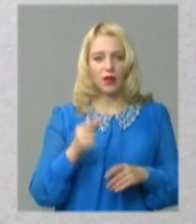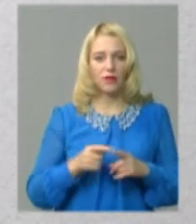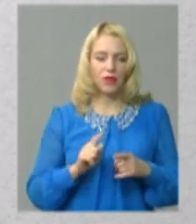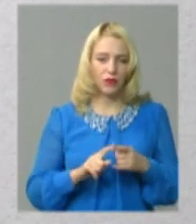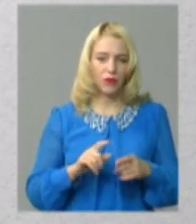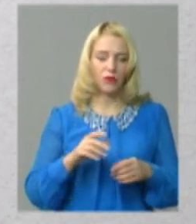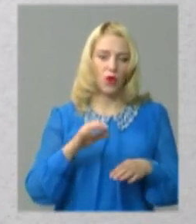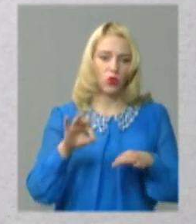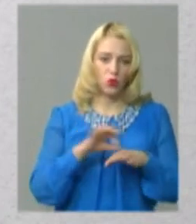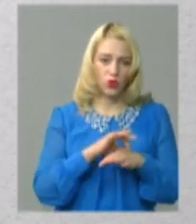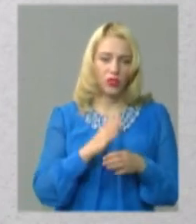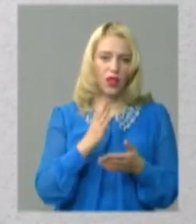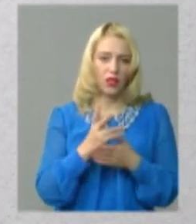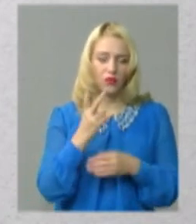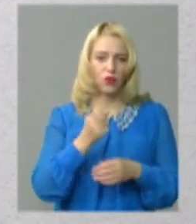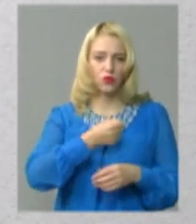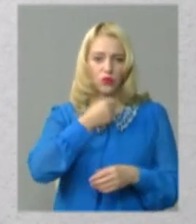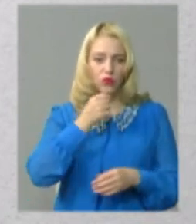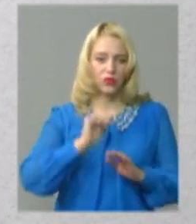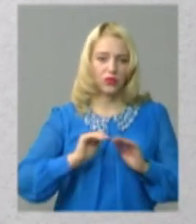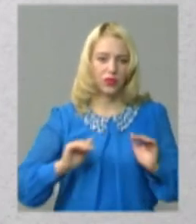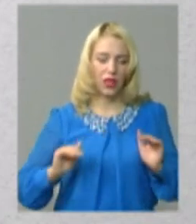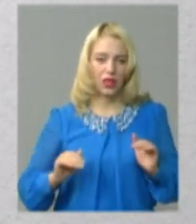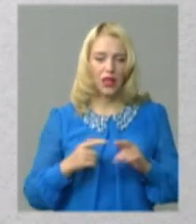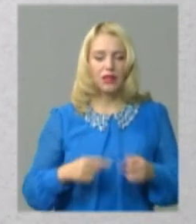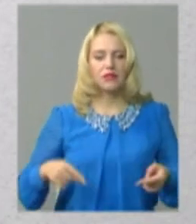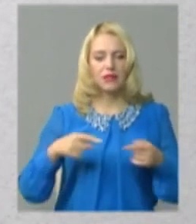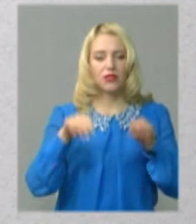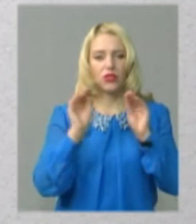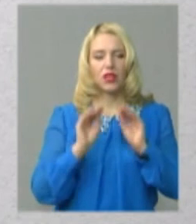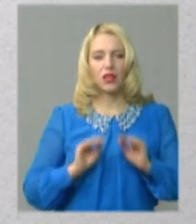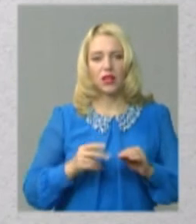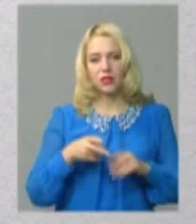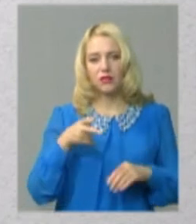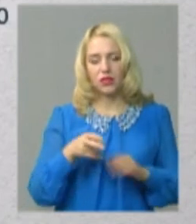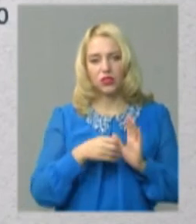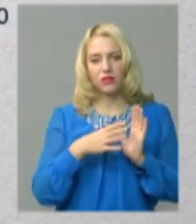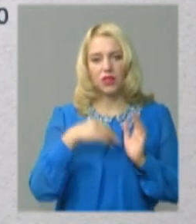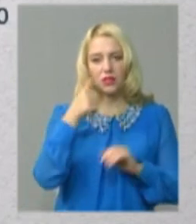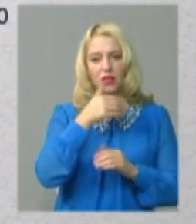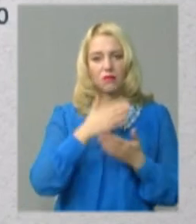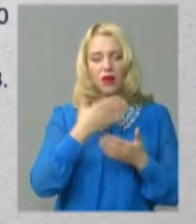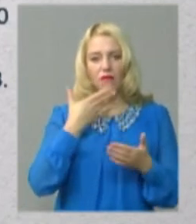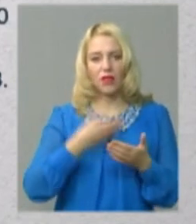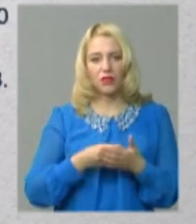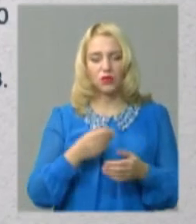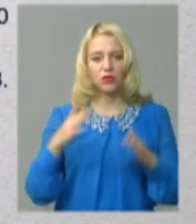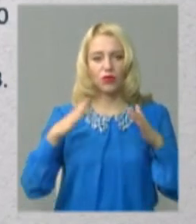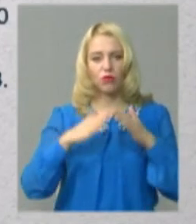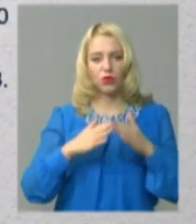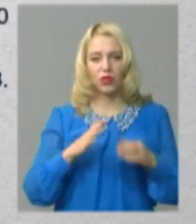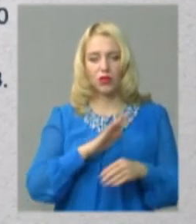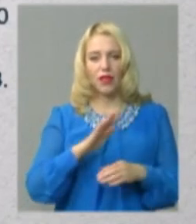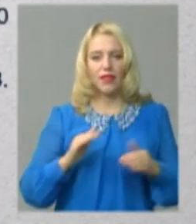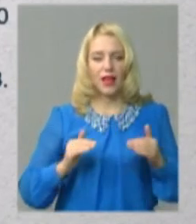Дехтярюк одружений, має двох дорослих дітей Згідно з декларацією, за 2019 рік має у власності будинок,